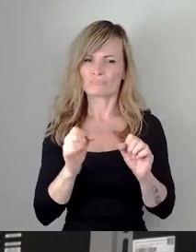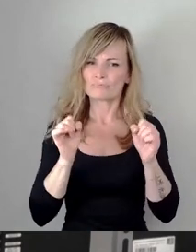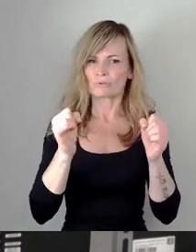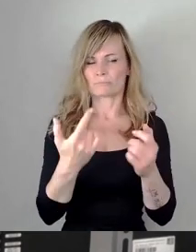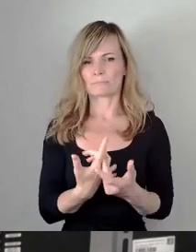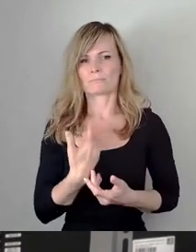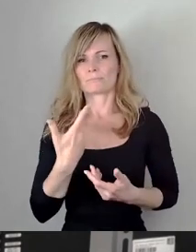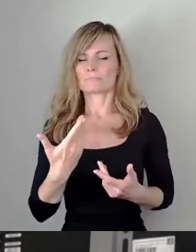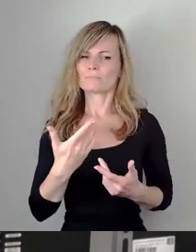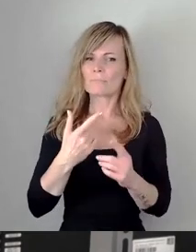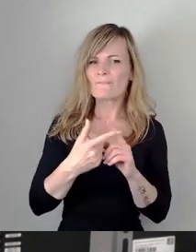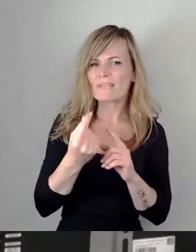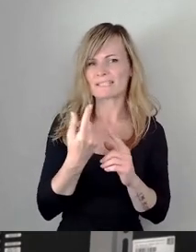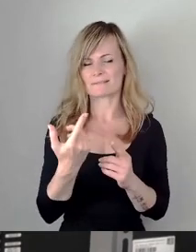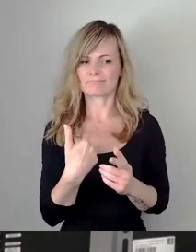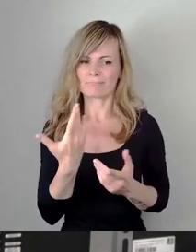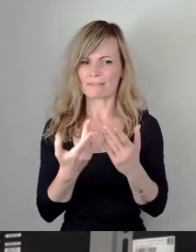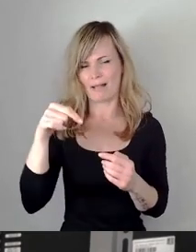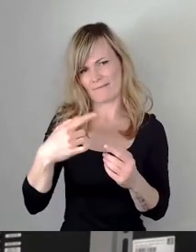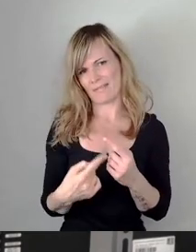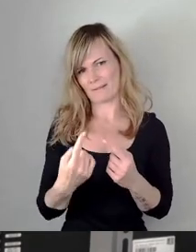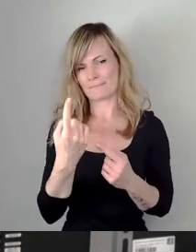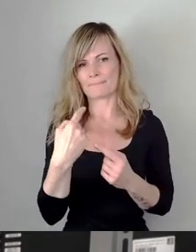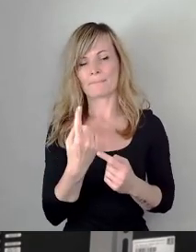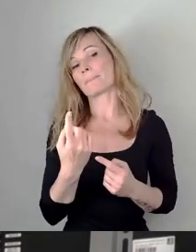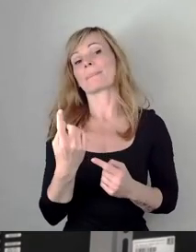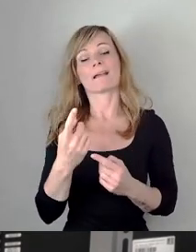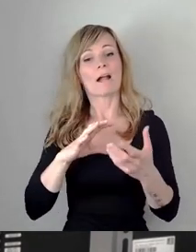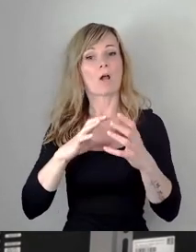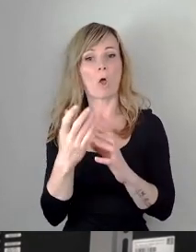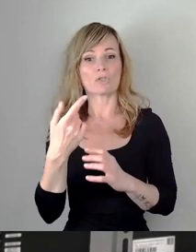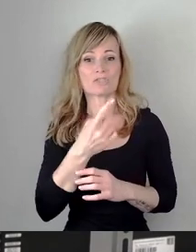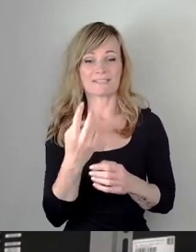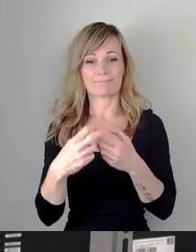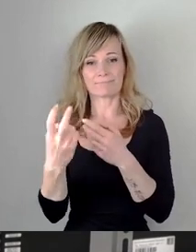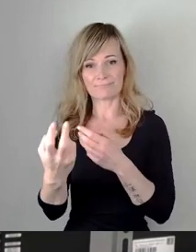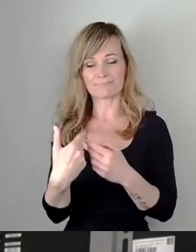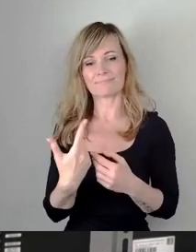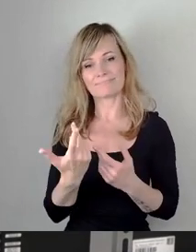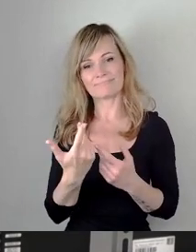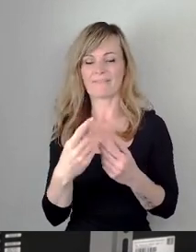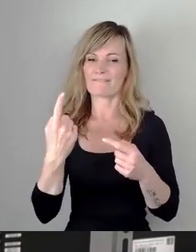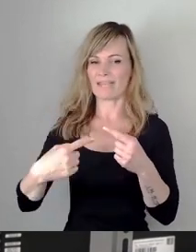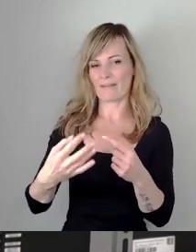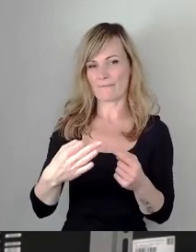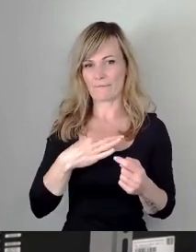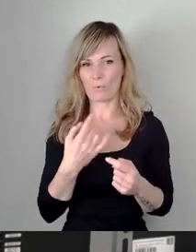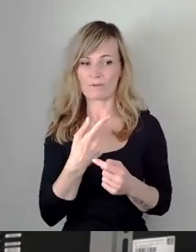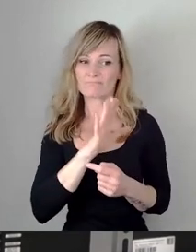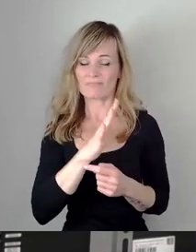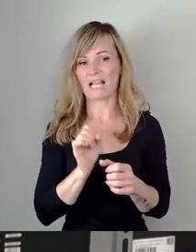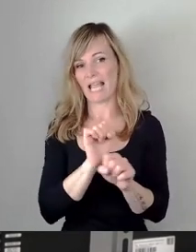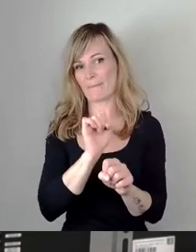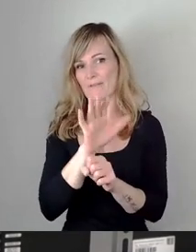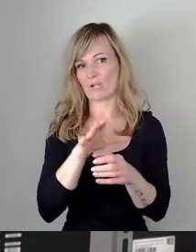Wortbeiträge werden uns fehlen. Klotsche verliert mit ihm einen wirklichen Kämpfer für den Stadtteil. Ich wünsche